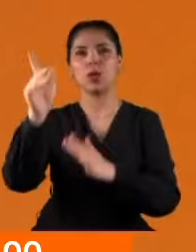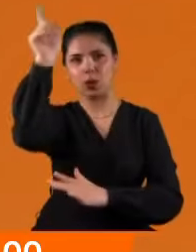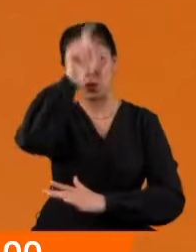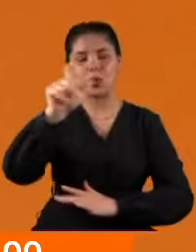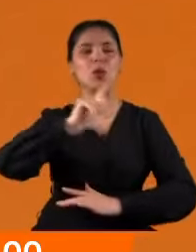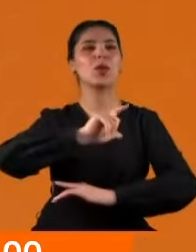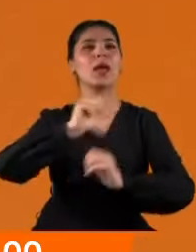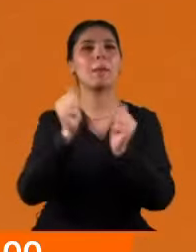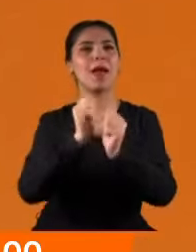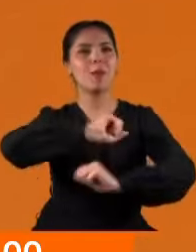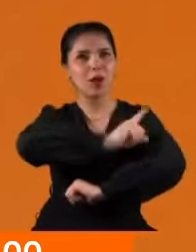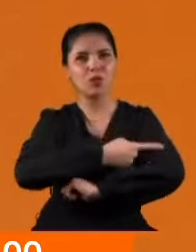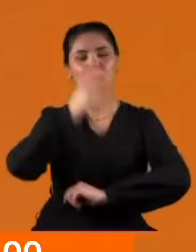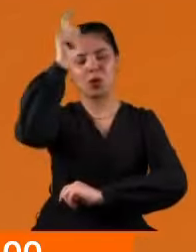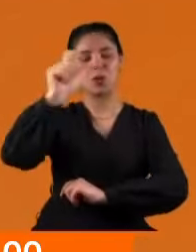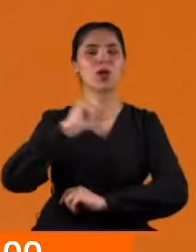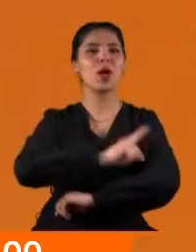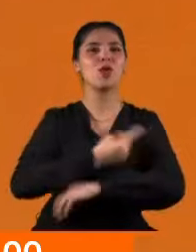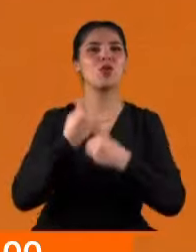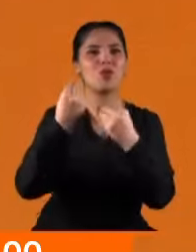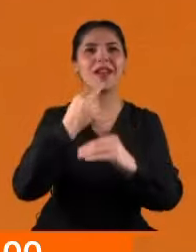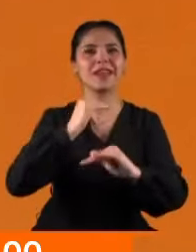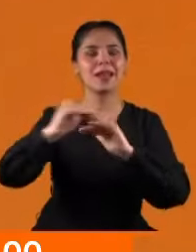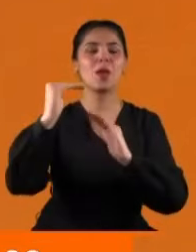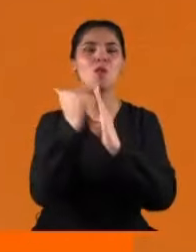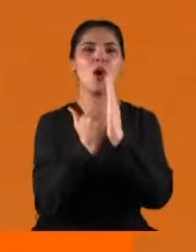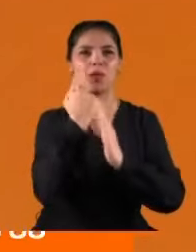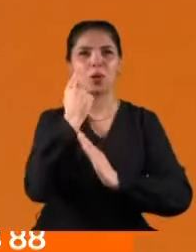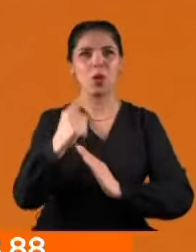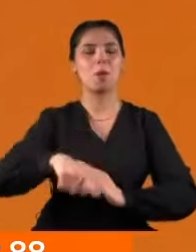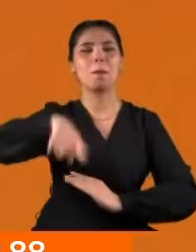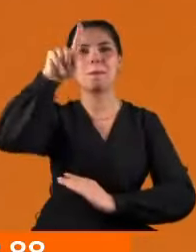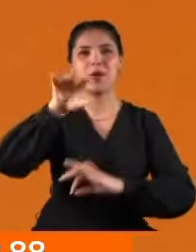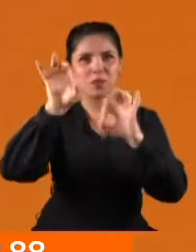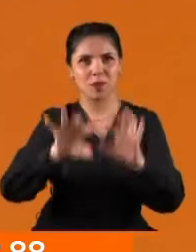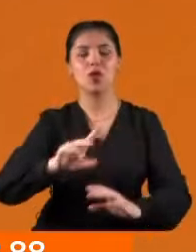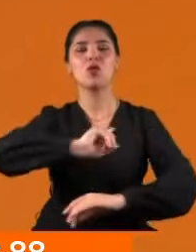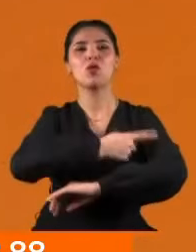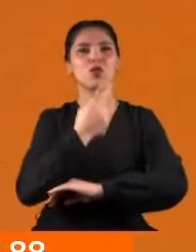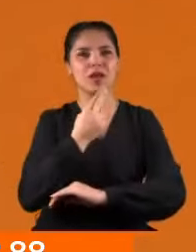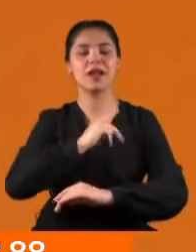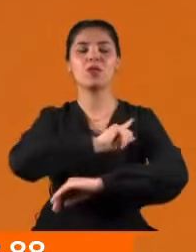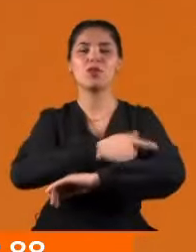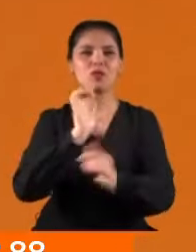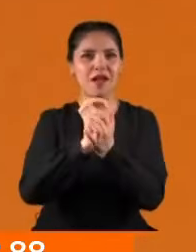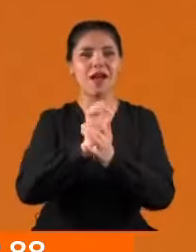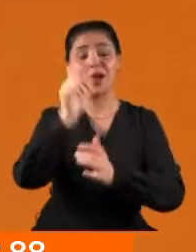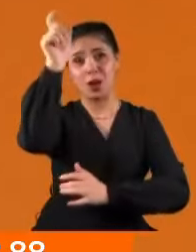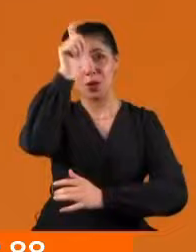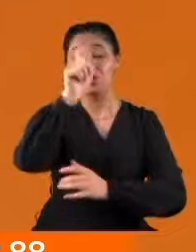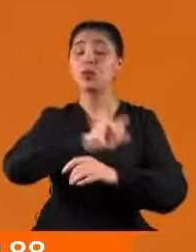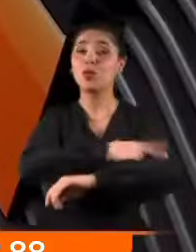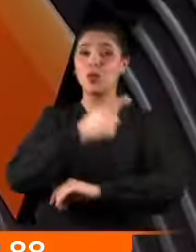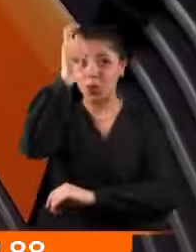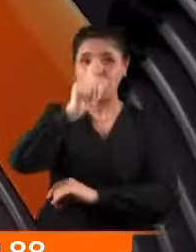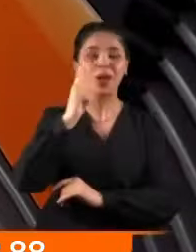Türkiye ile güçlenen, Türkiye'ye güç veren kadınlar programıyla başladı güne. Güçlü kadın, güçlü aile, güçlü Türkiye ekseninde yürüyoruz